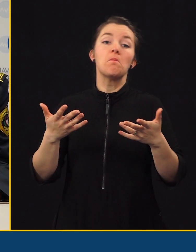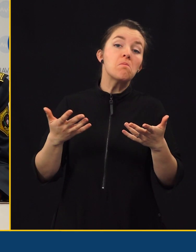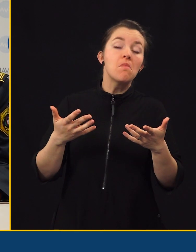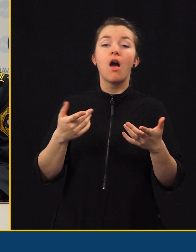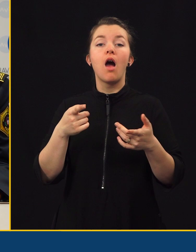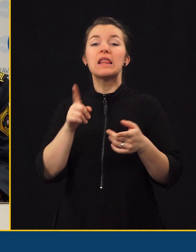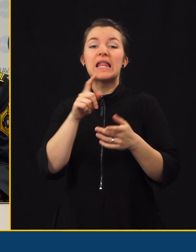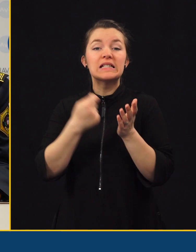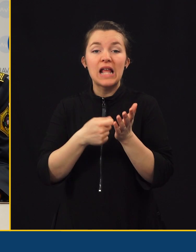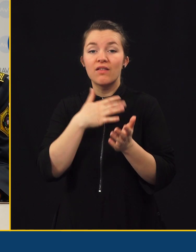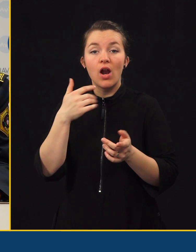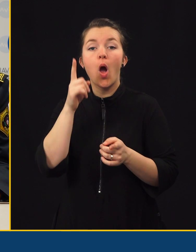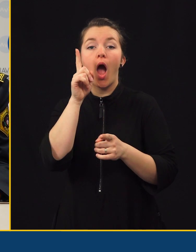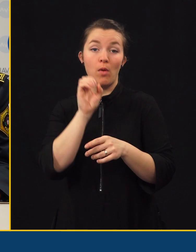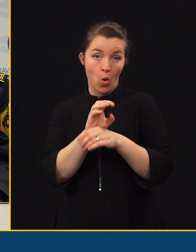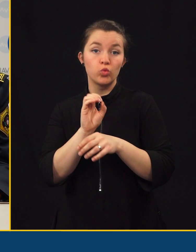pa.